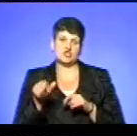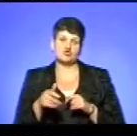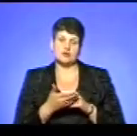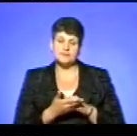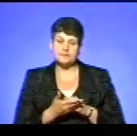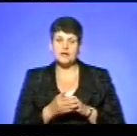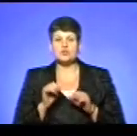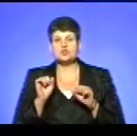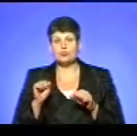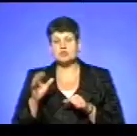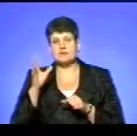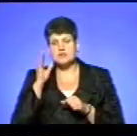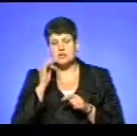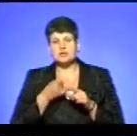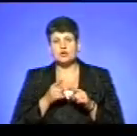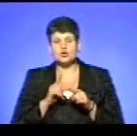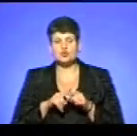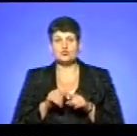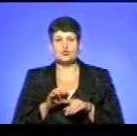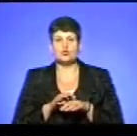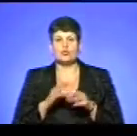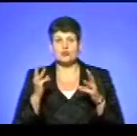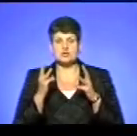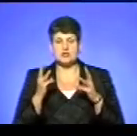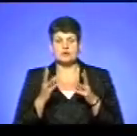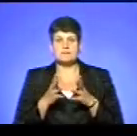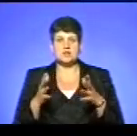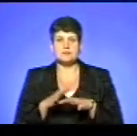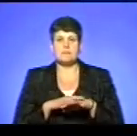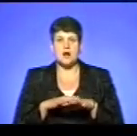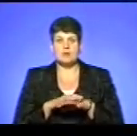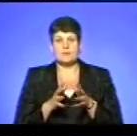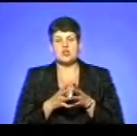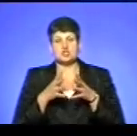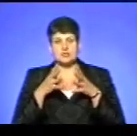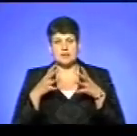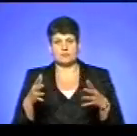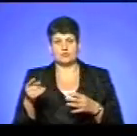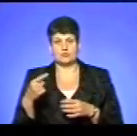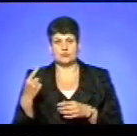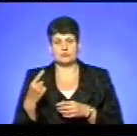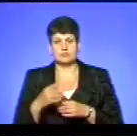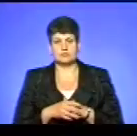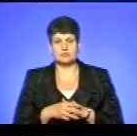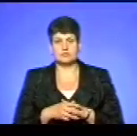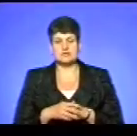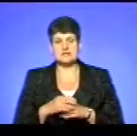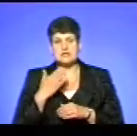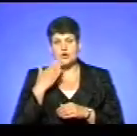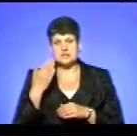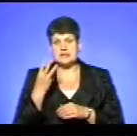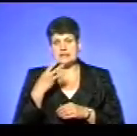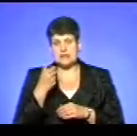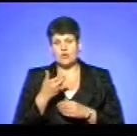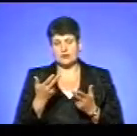Чи можна вважати цю пожежу найбільш масовою на Тернопільщі і найбільш масштабною? За останні три роки